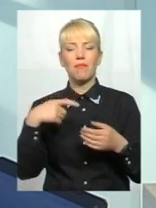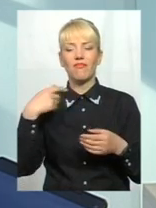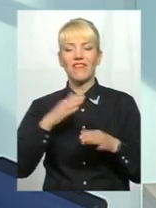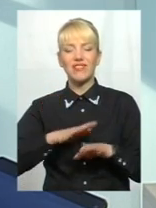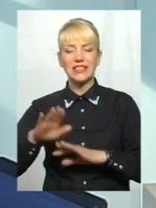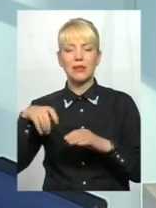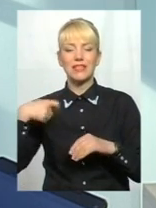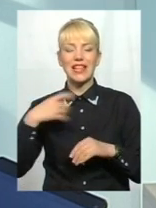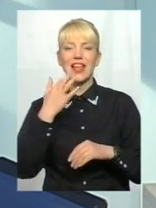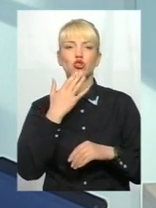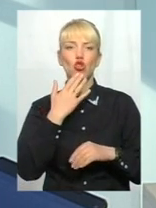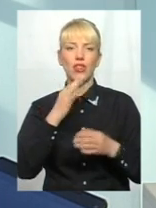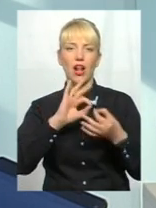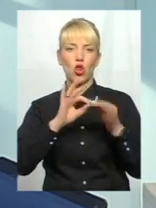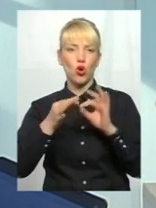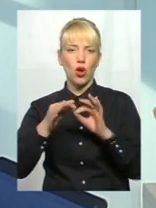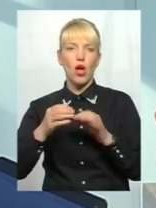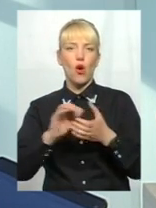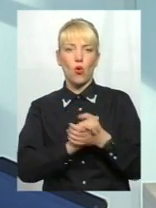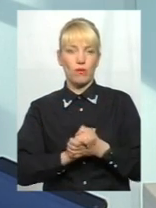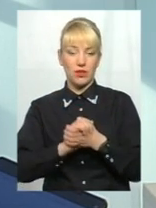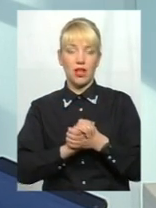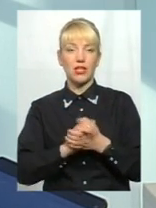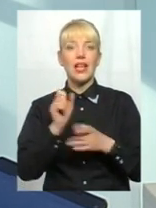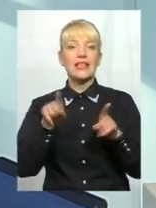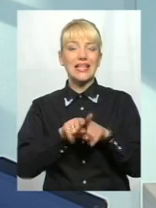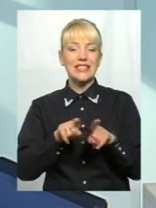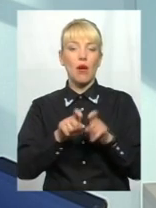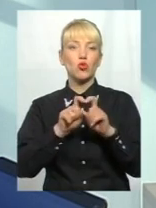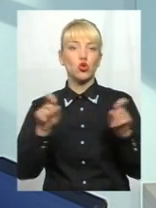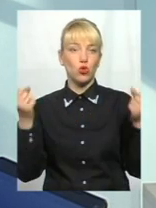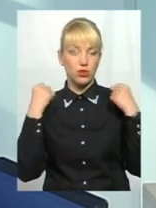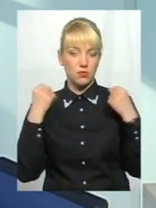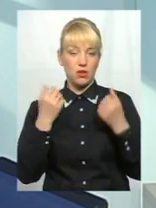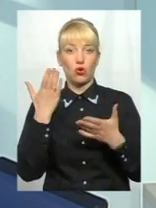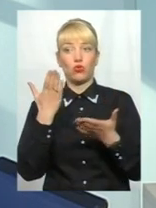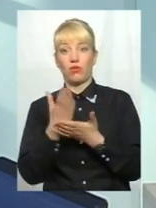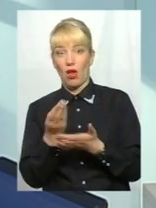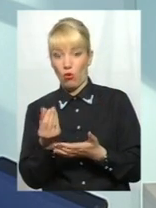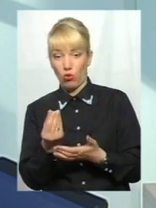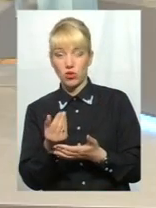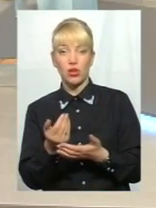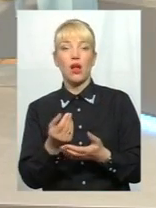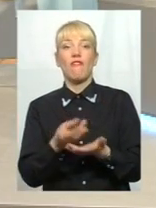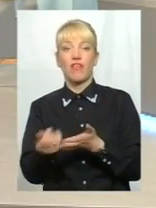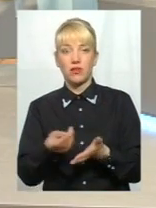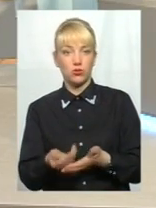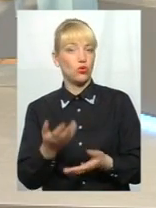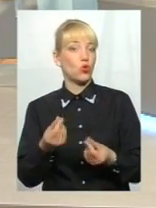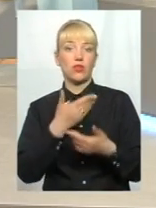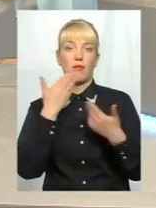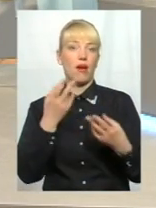само, як історія дитячо-спортивними школами. Тобто, якщо гроші фінансують, нема грошей, фінансують. Це так само мусить бути захищена стаття, тому що це, надзвичайно,